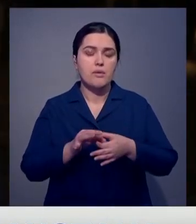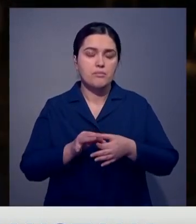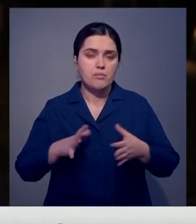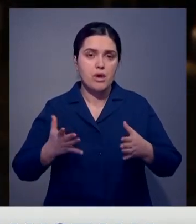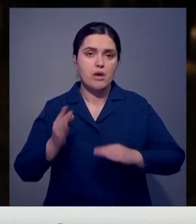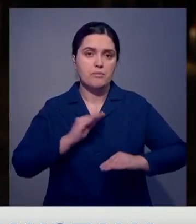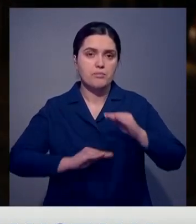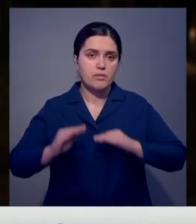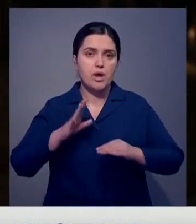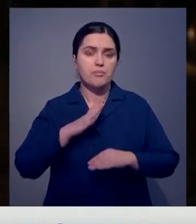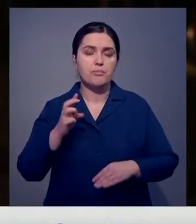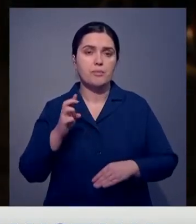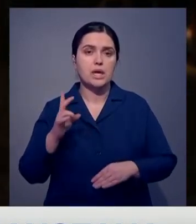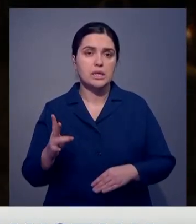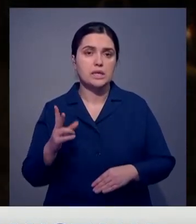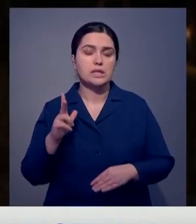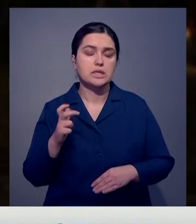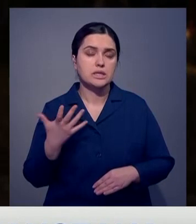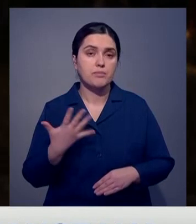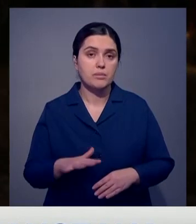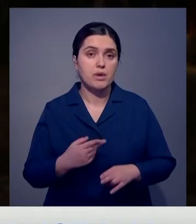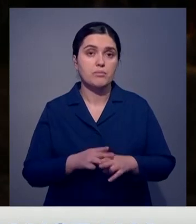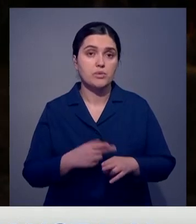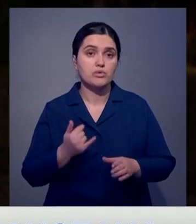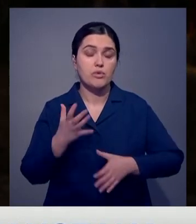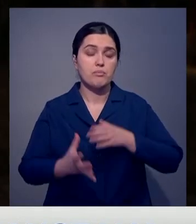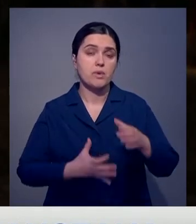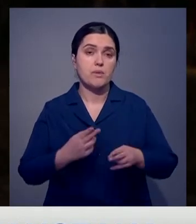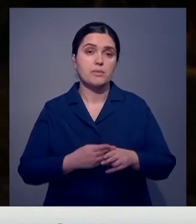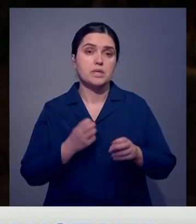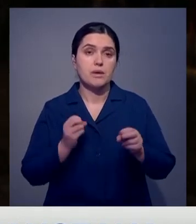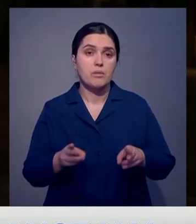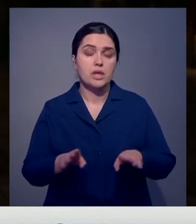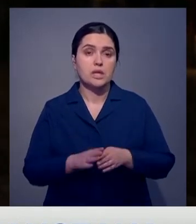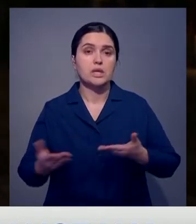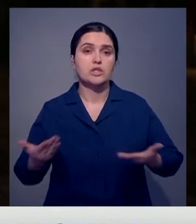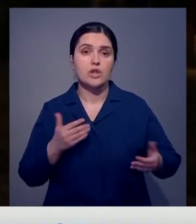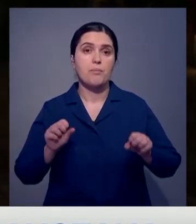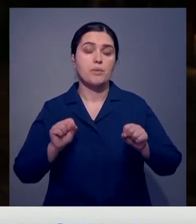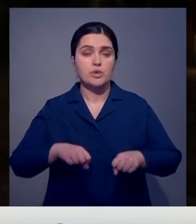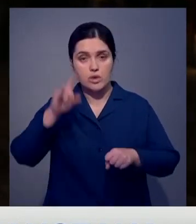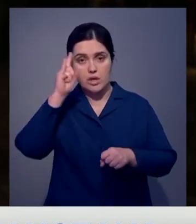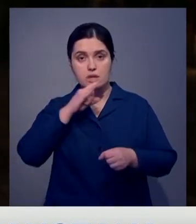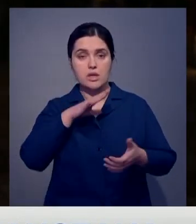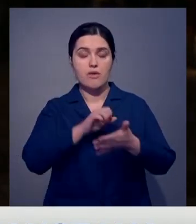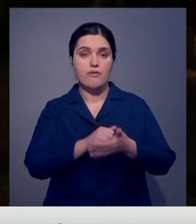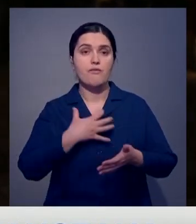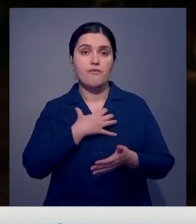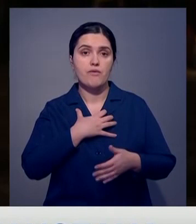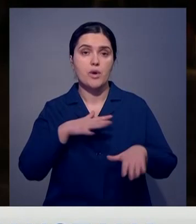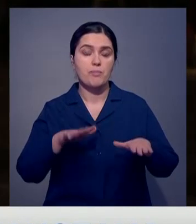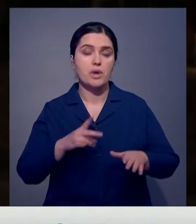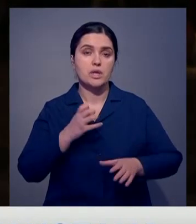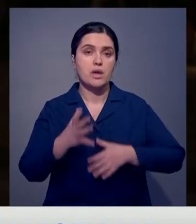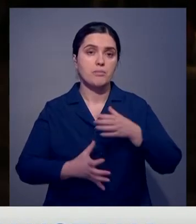с реактора БН-350, что сделало мир более безопасным. Такие шаги позволили Казахстану занять важное место на